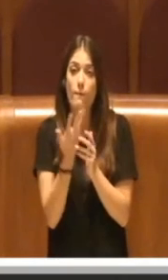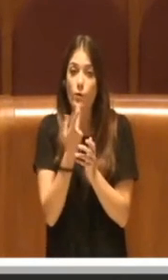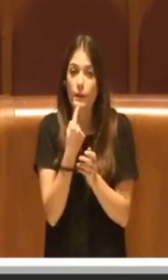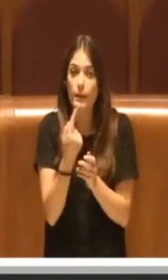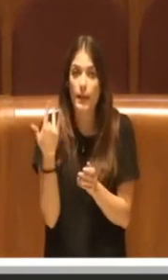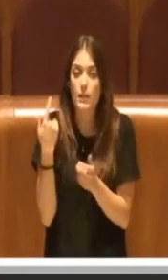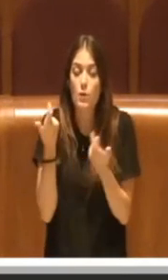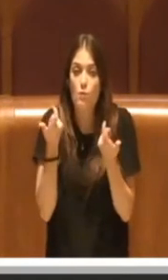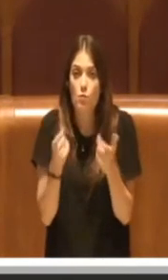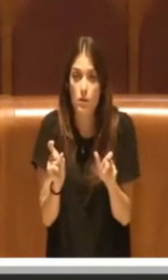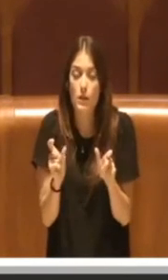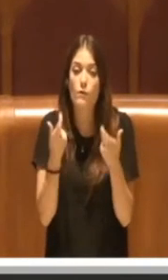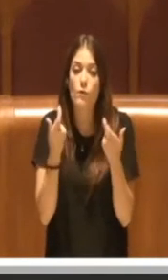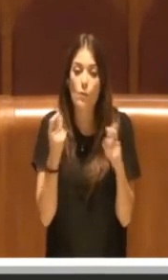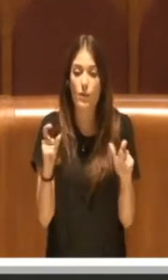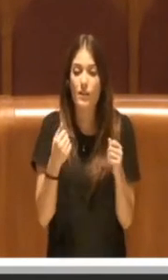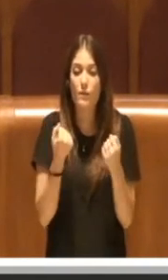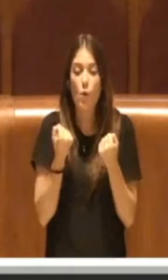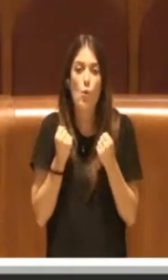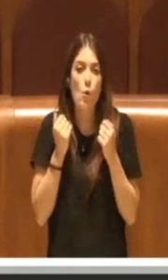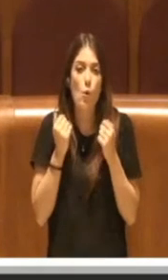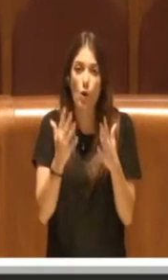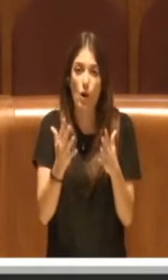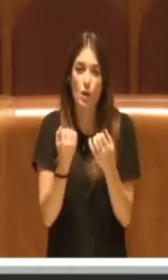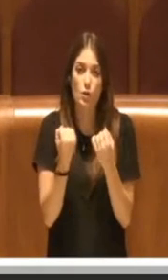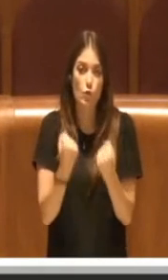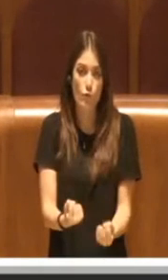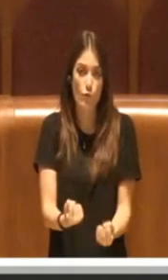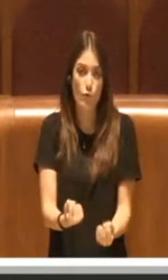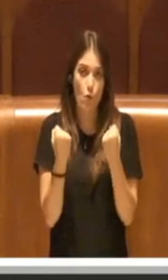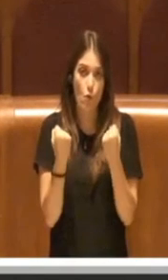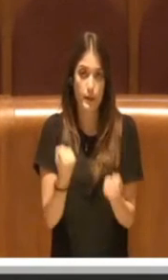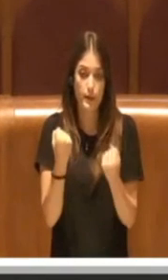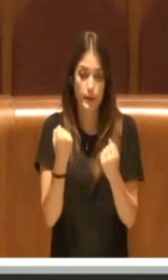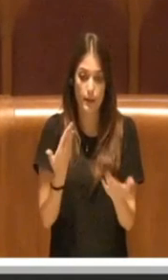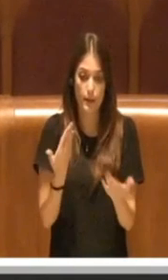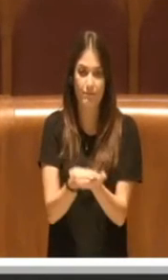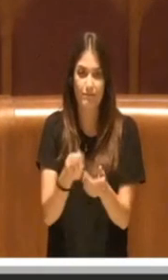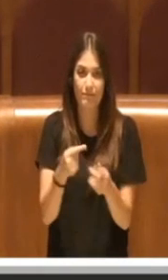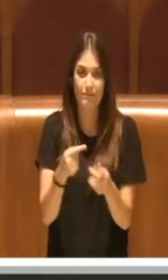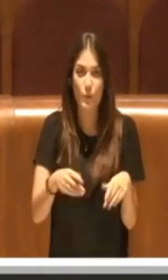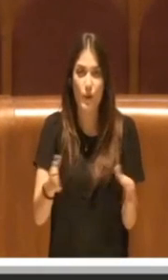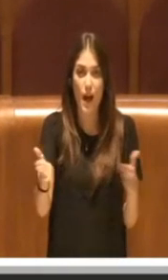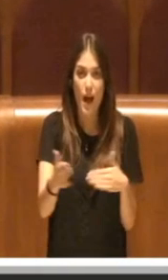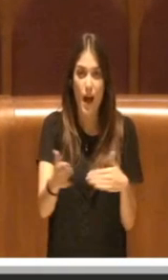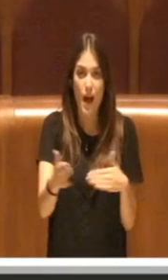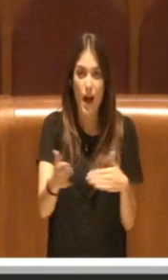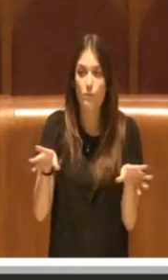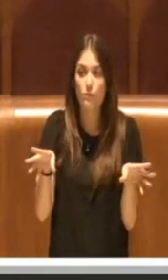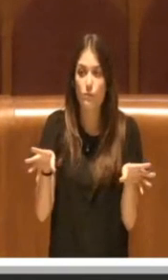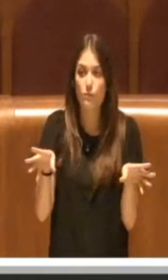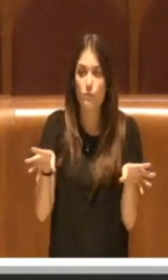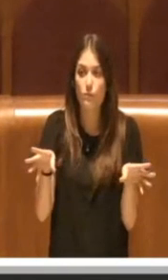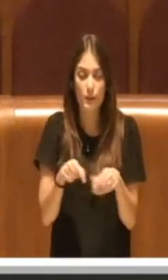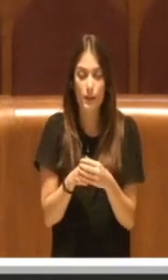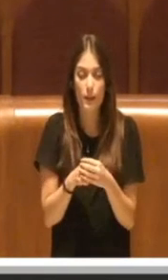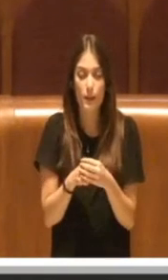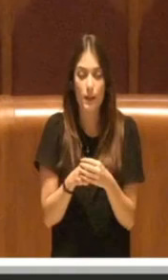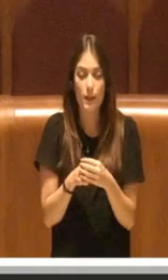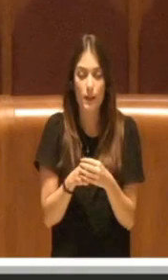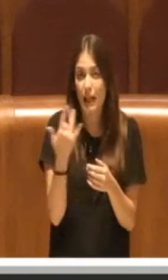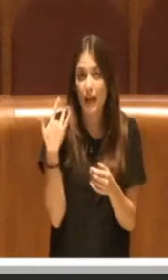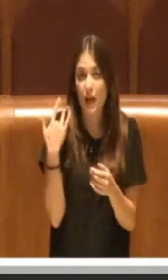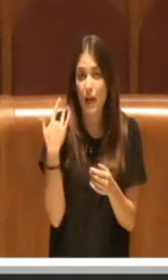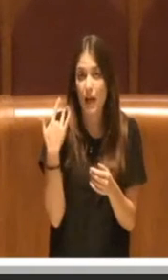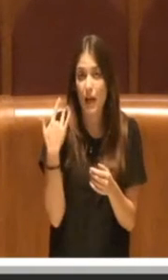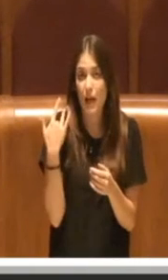un grande atto di coraggio portare oggi quest'atto in aula ed averlo anche portato in giunta. Le voglio ringraziare perché